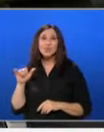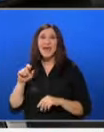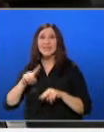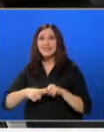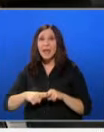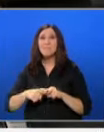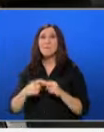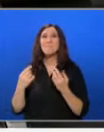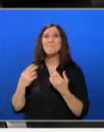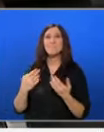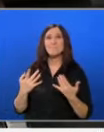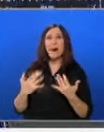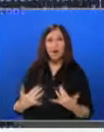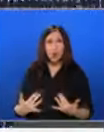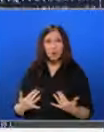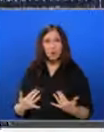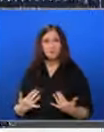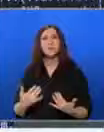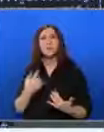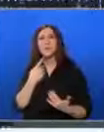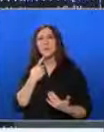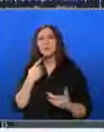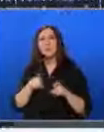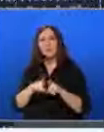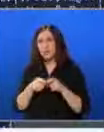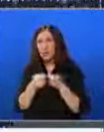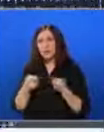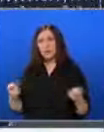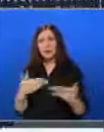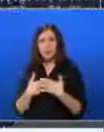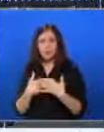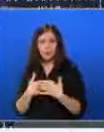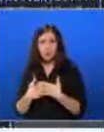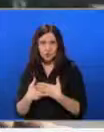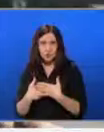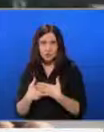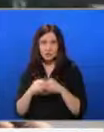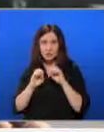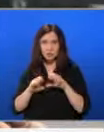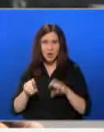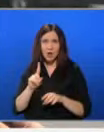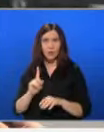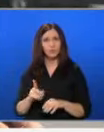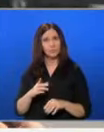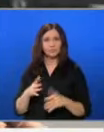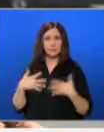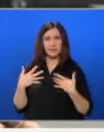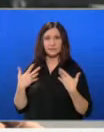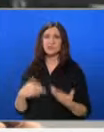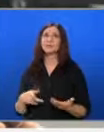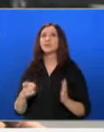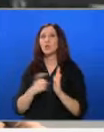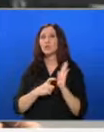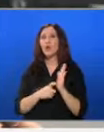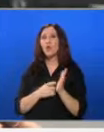банкирането. Също така кампании по отношение на съобщения, които претендира да са от легитимен